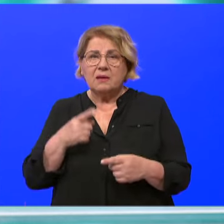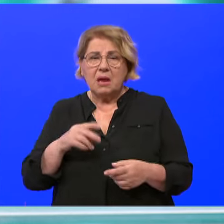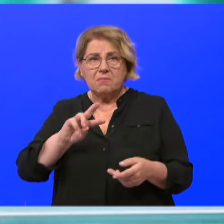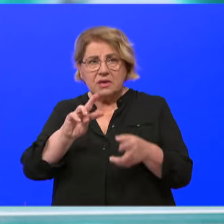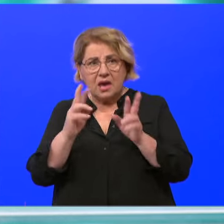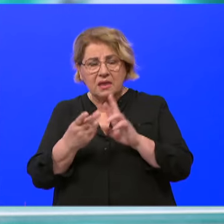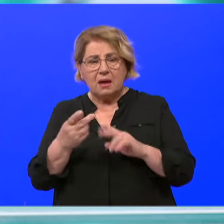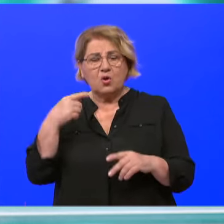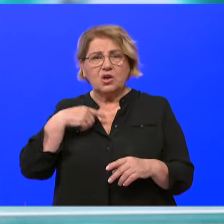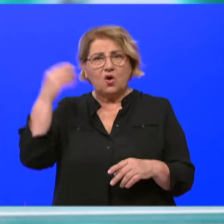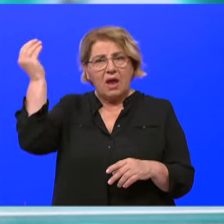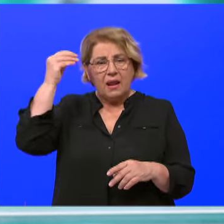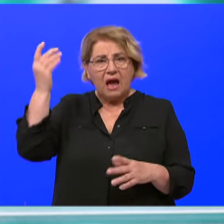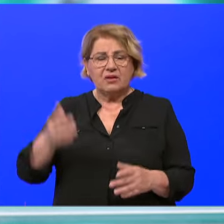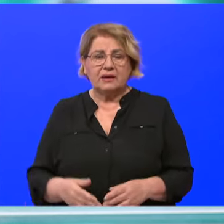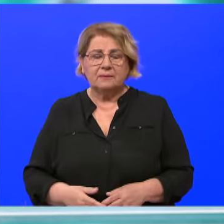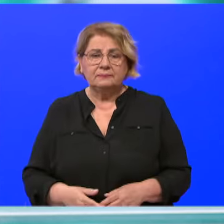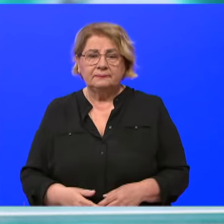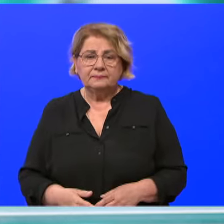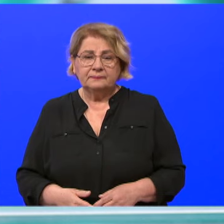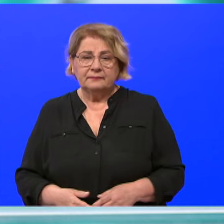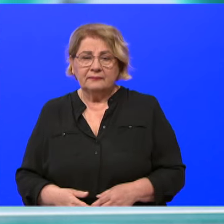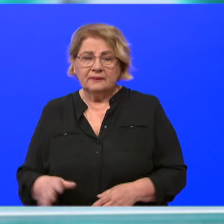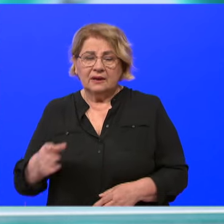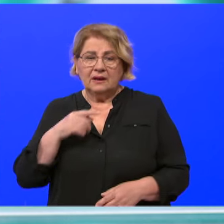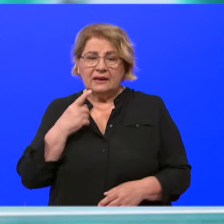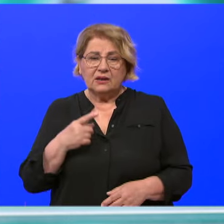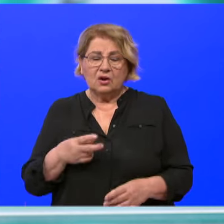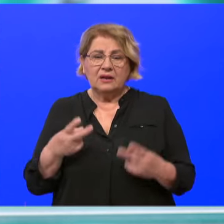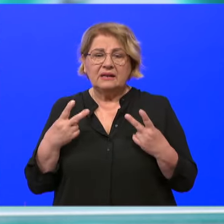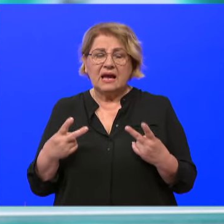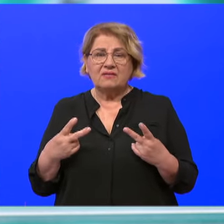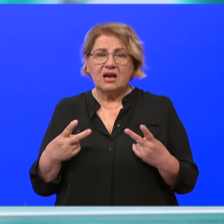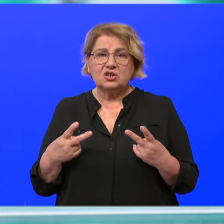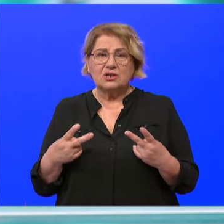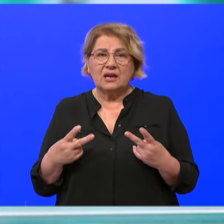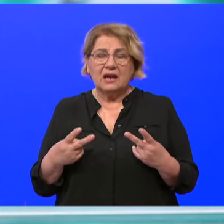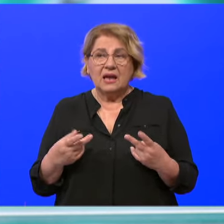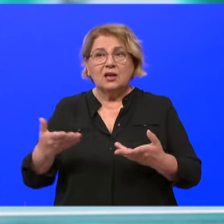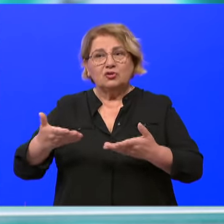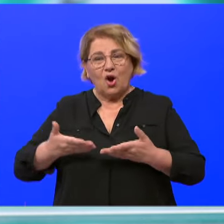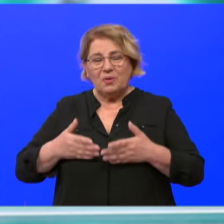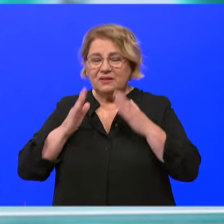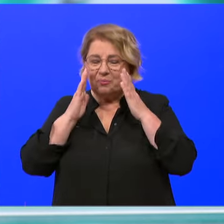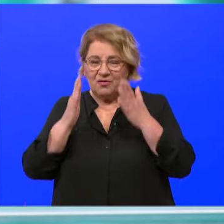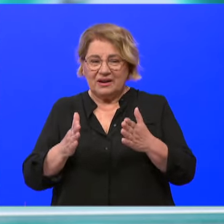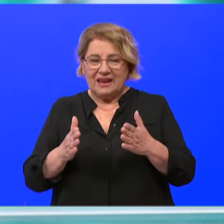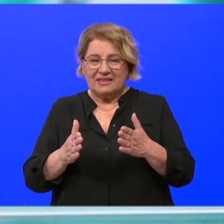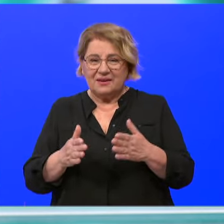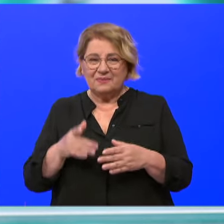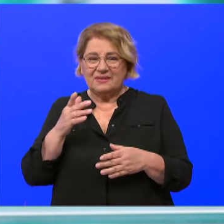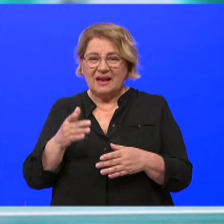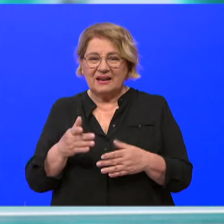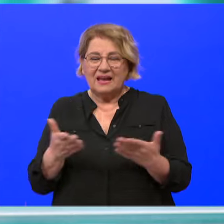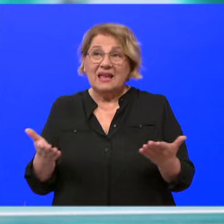navike. I ja bih rekao, najvažnije je bilo steći povjerenje. Ono